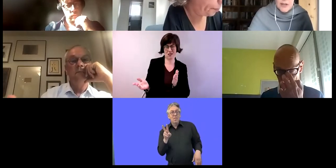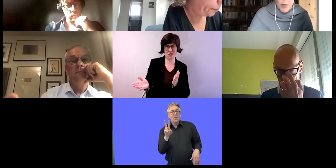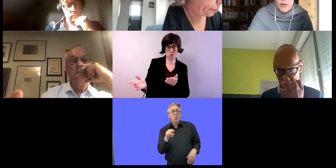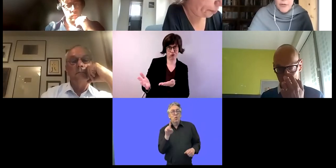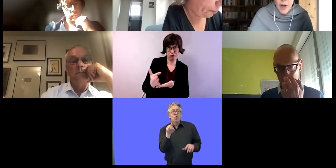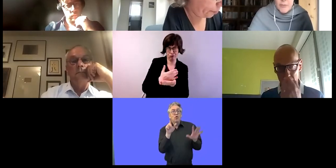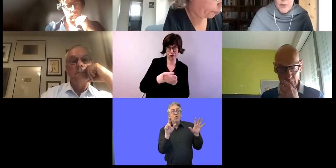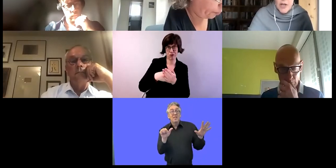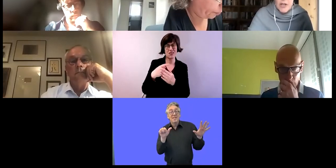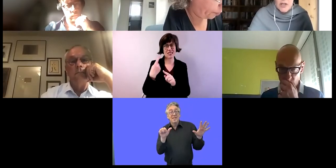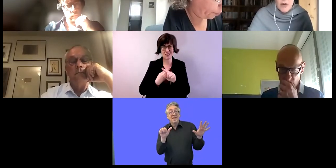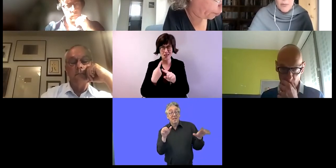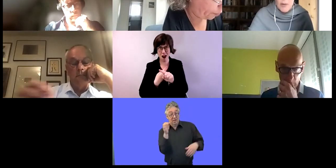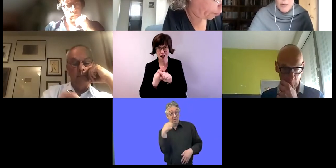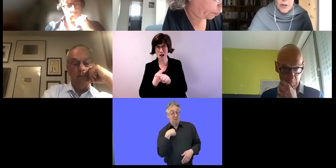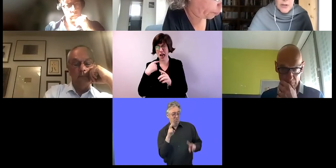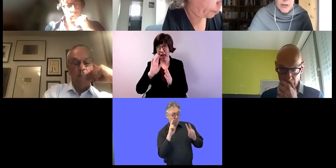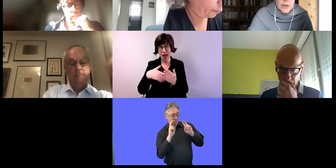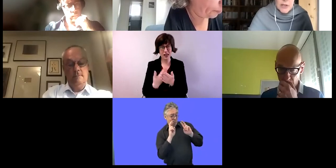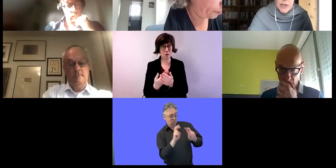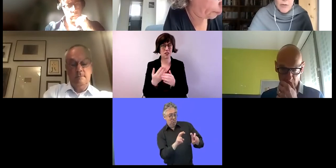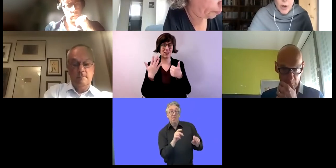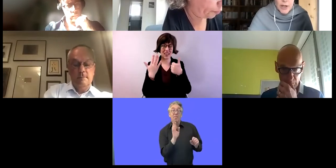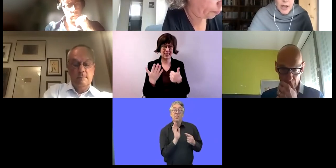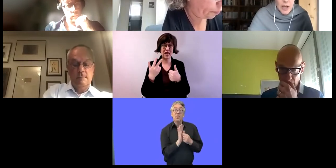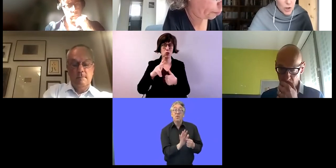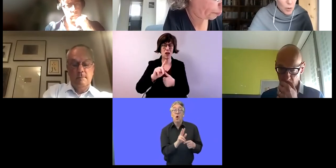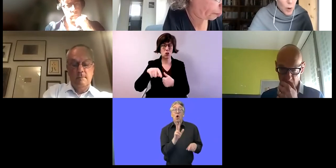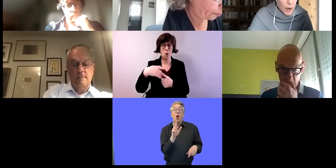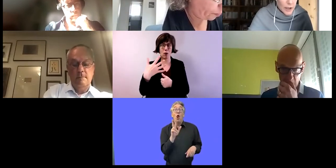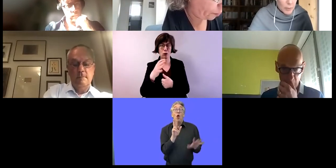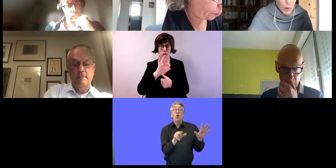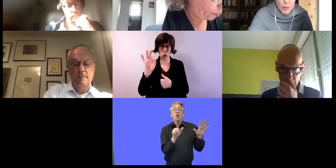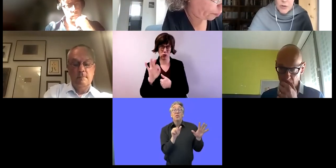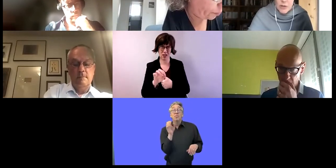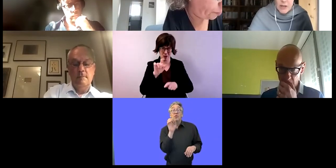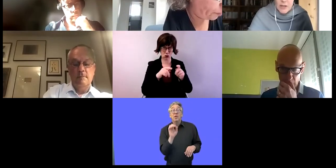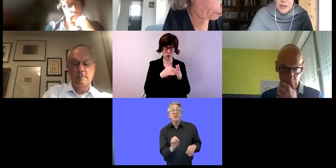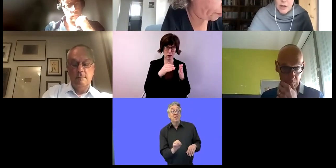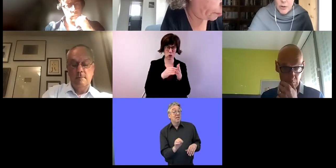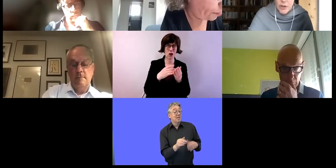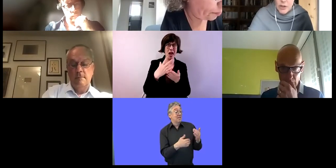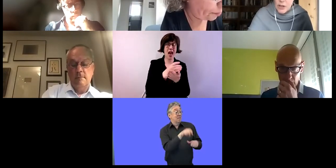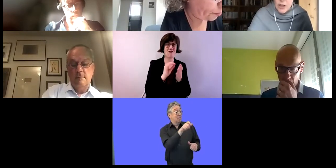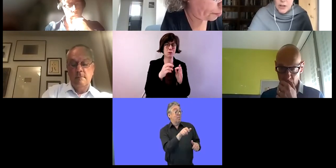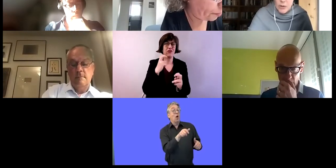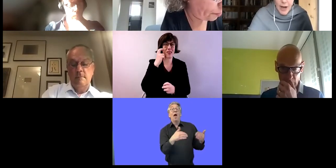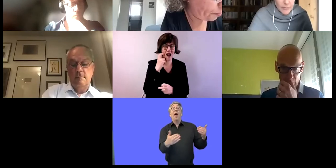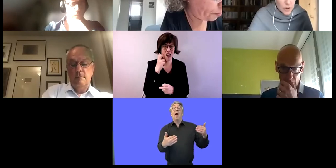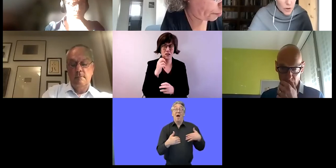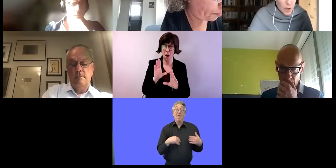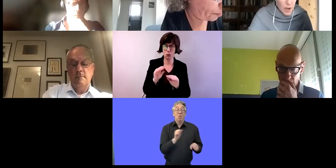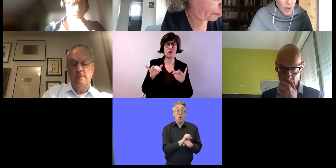da kam raus, dass 36,5 Prozent der Menschen mit Behinderungen im erwerbsfähigen Alter eine